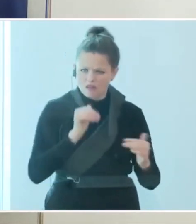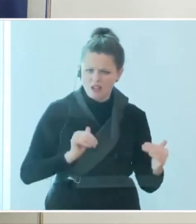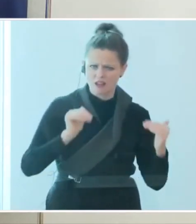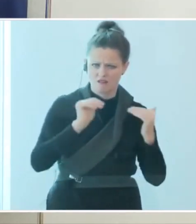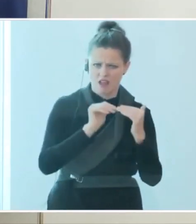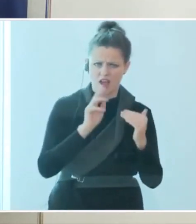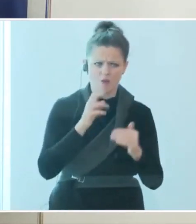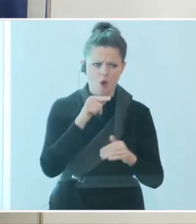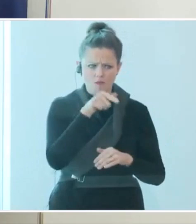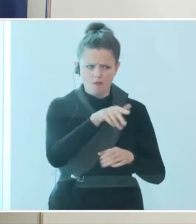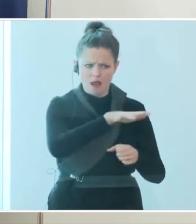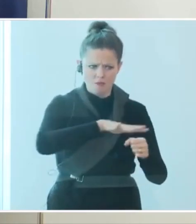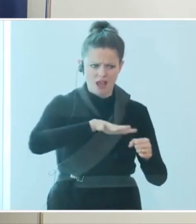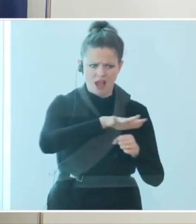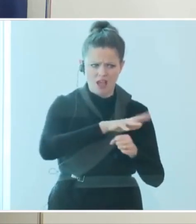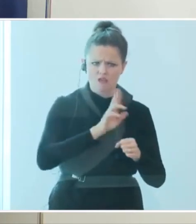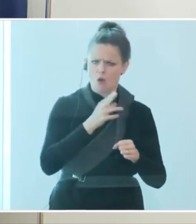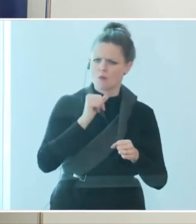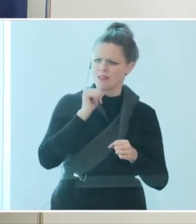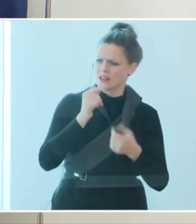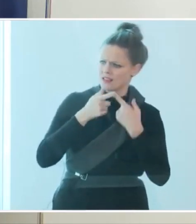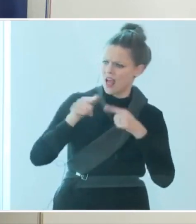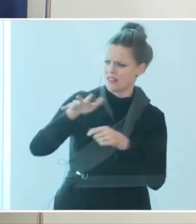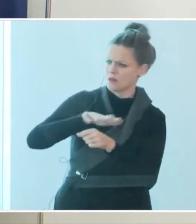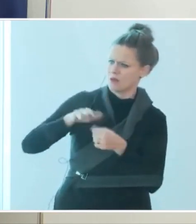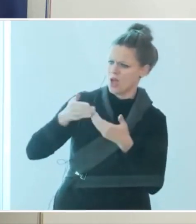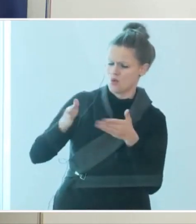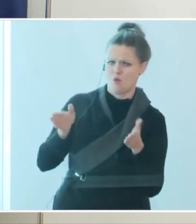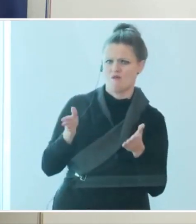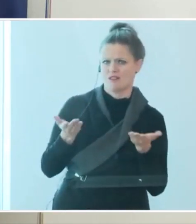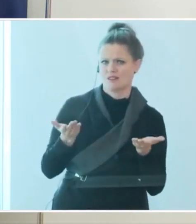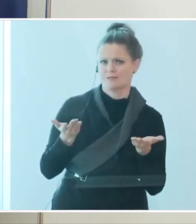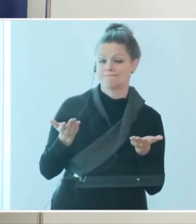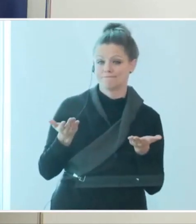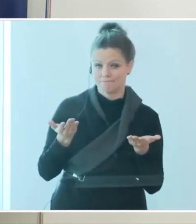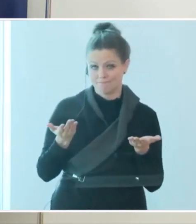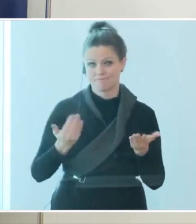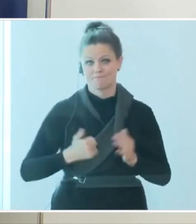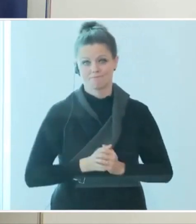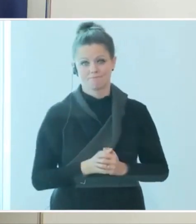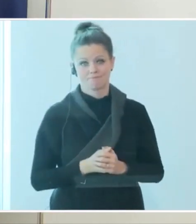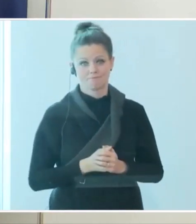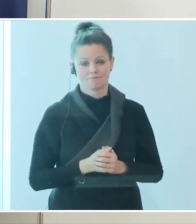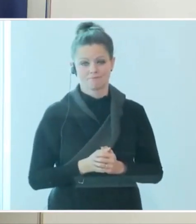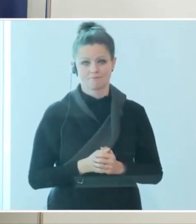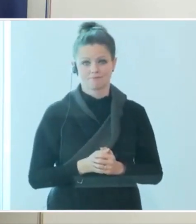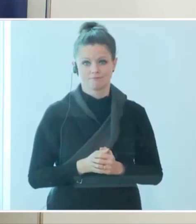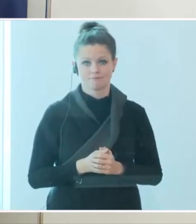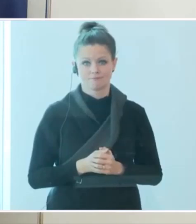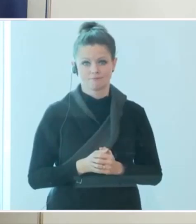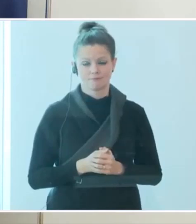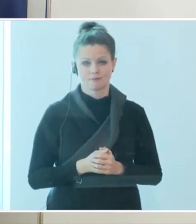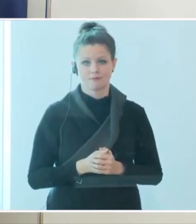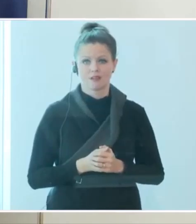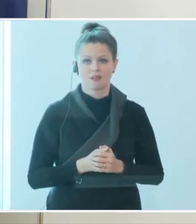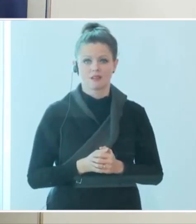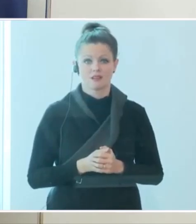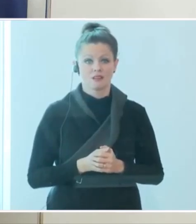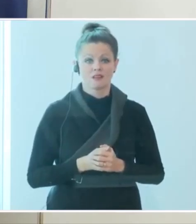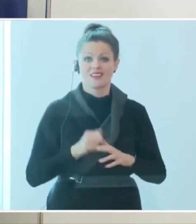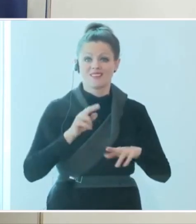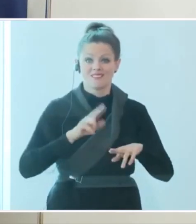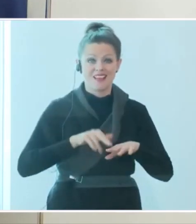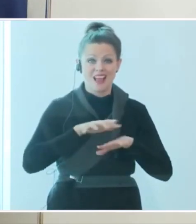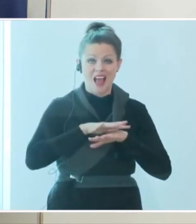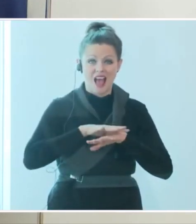dieser und nicht einer anderen Reihenfolge Öffnungsschritte gesetzt werden. Aber fest steht auch, wenn wir alles gleichzeitig